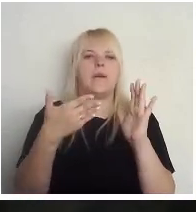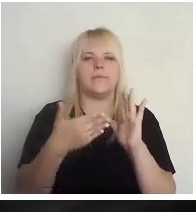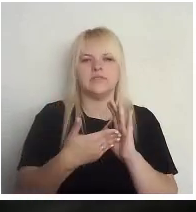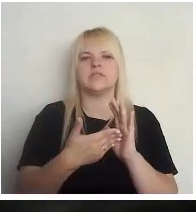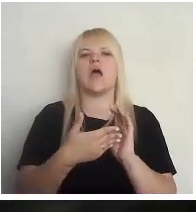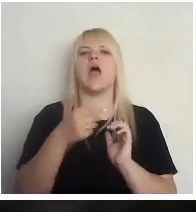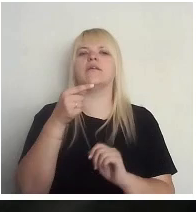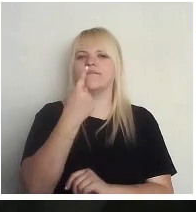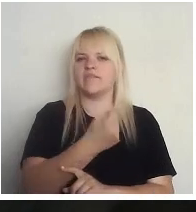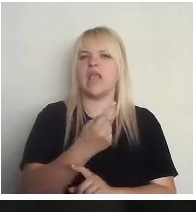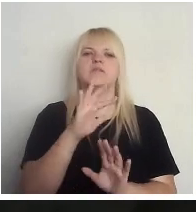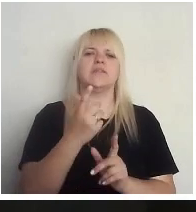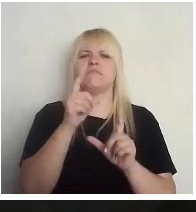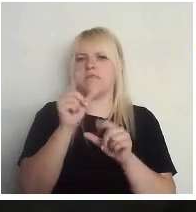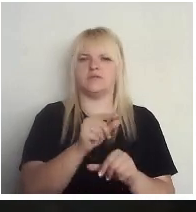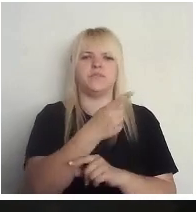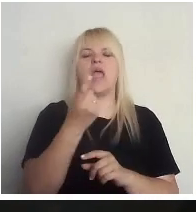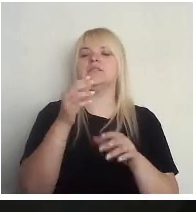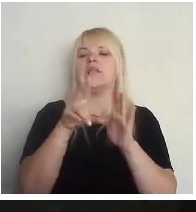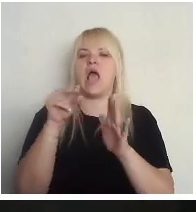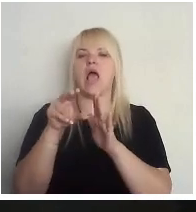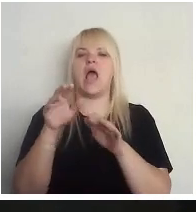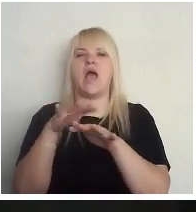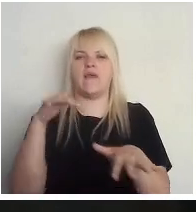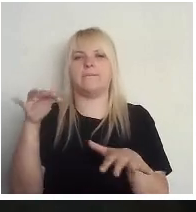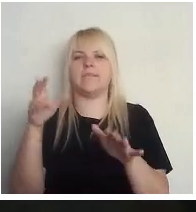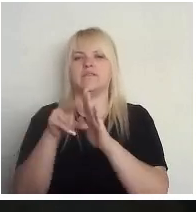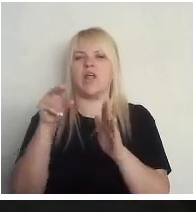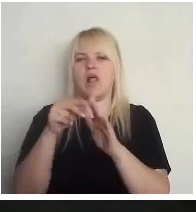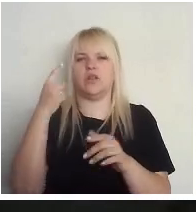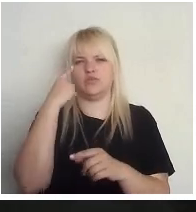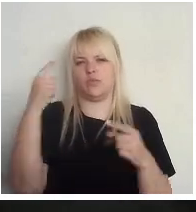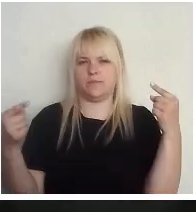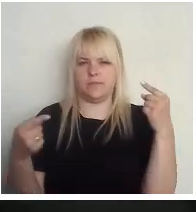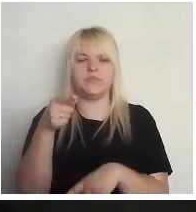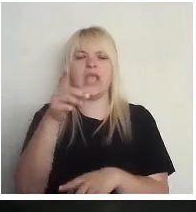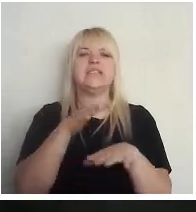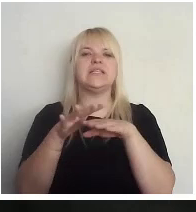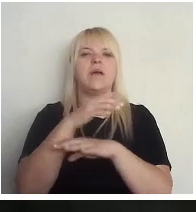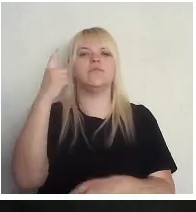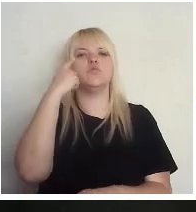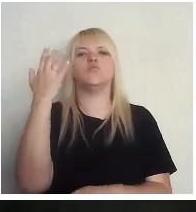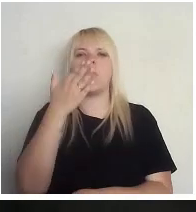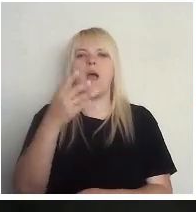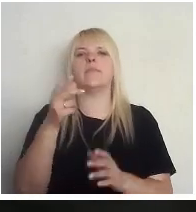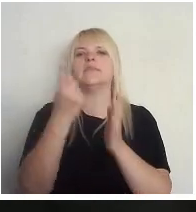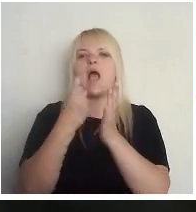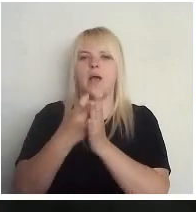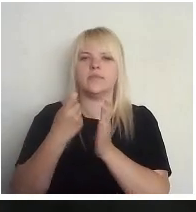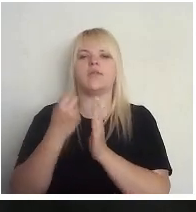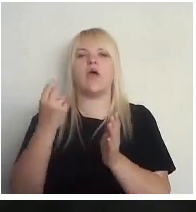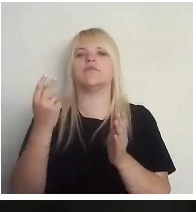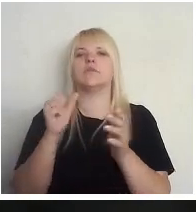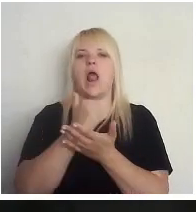Tā kā tas ir viens, bet tas ir mazākais par saimas vēlēšanām domā, jo sabiedriskās domas aptāvis lietcien, ka galvenais čērstas ir